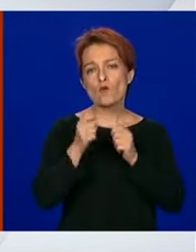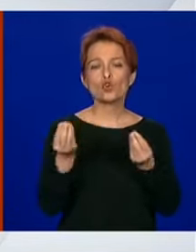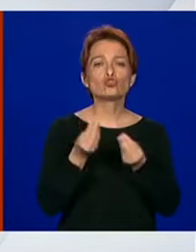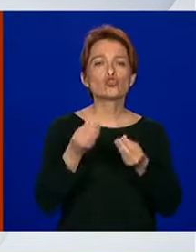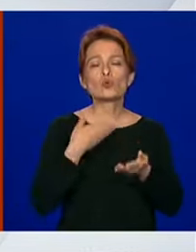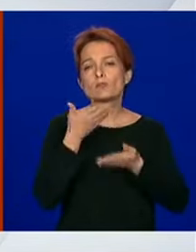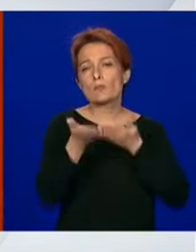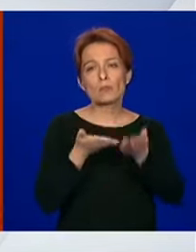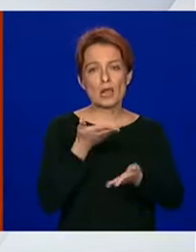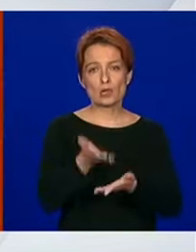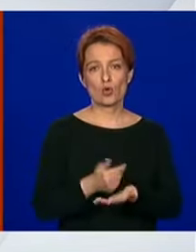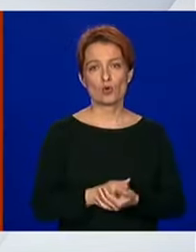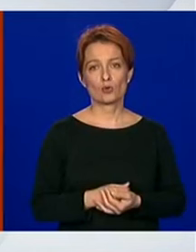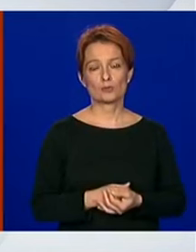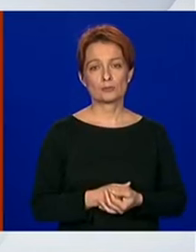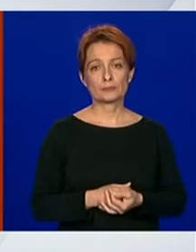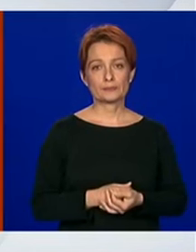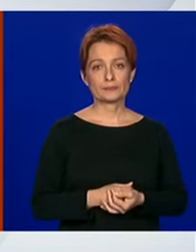prijedlozi.